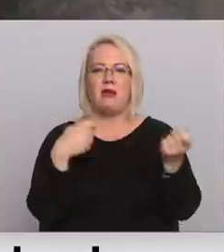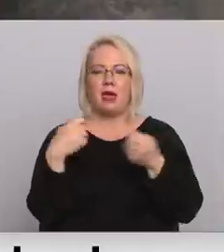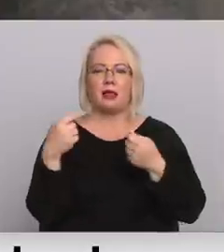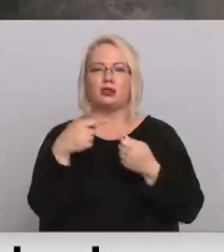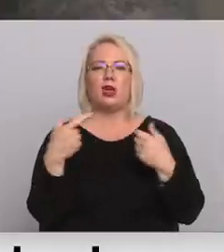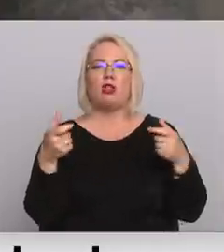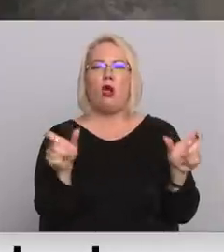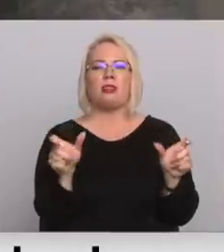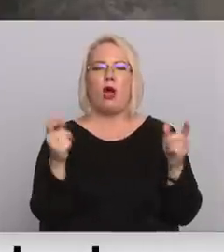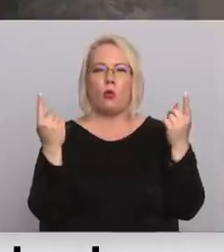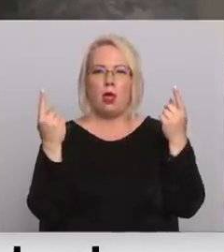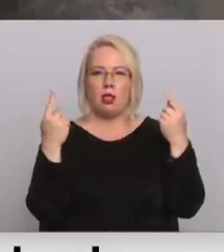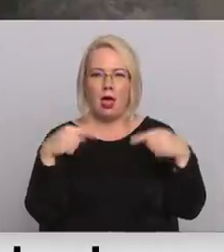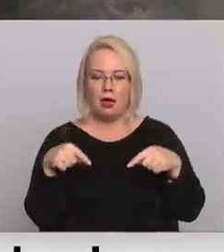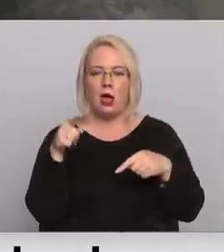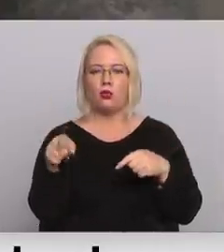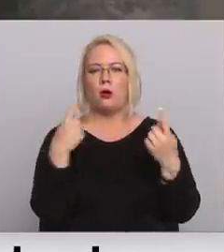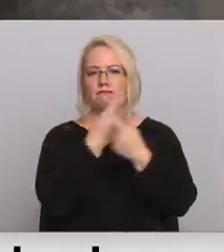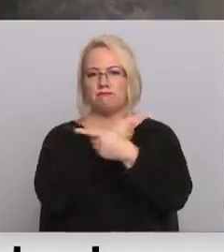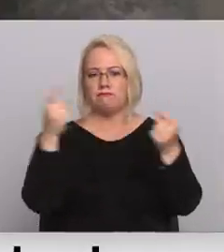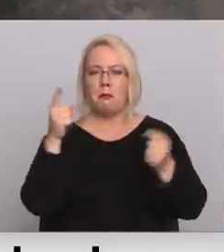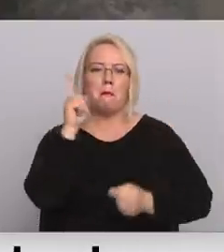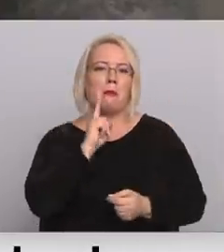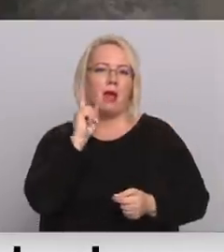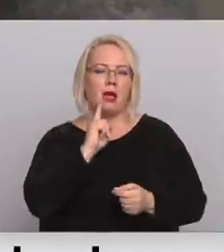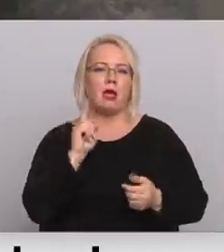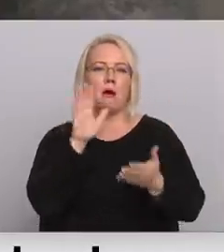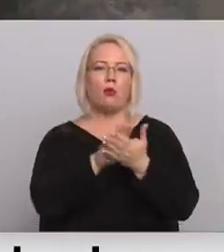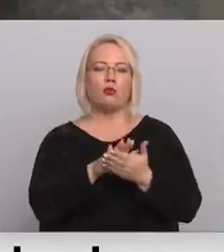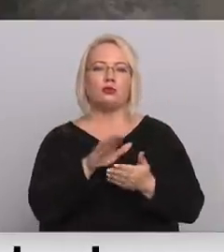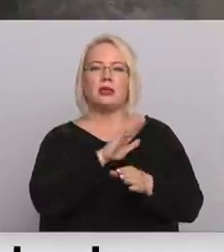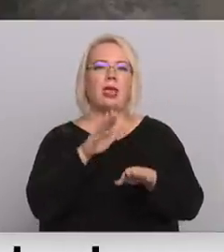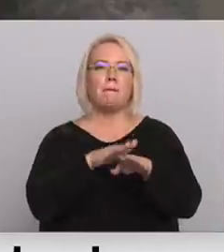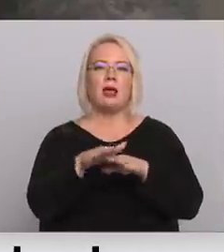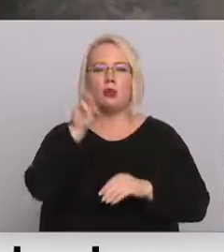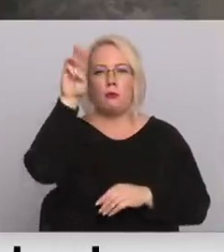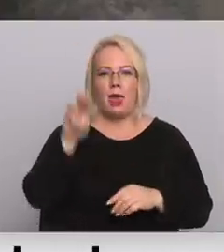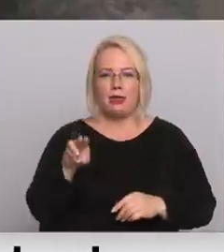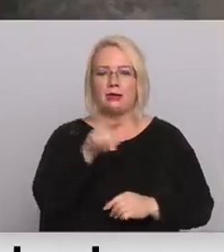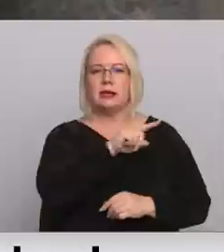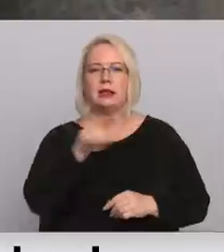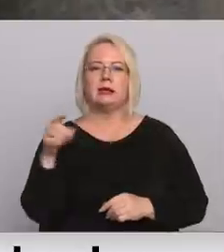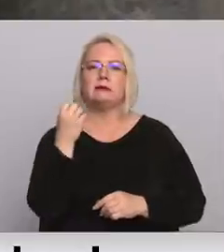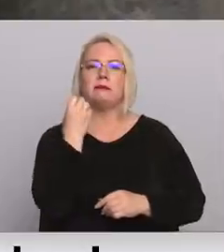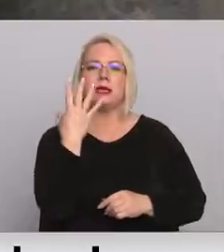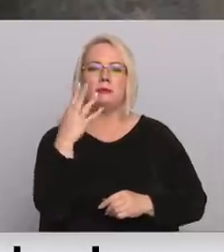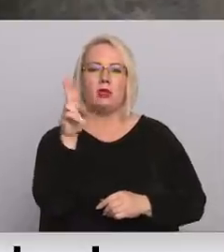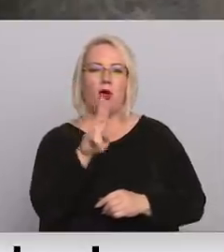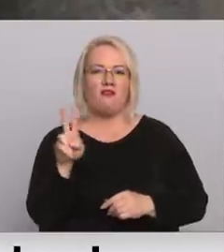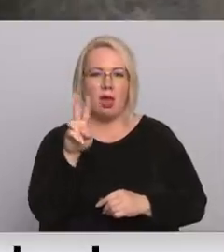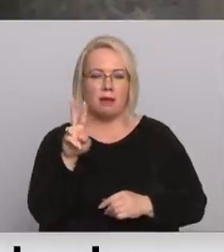lockdown laikā. Tas tiek izsludināts pagaidām uz tātad nepilnu mēnesi līdz 15. novembrim.